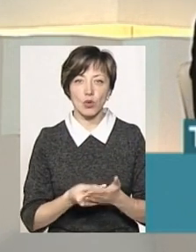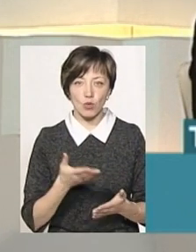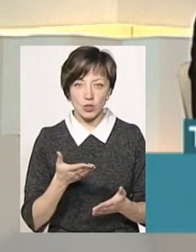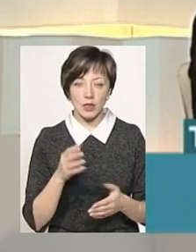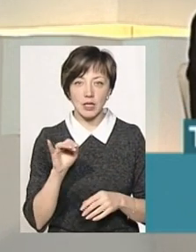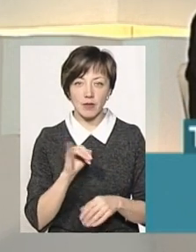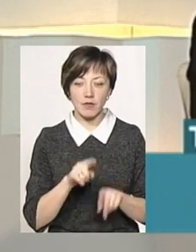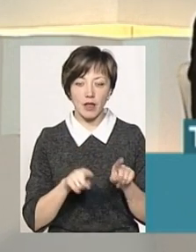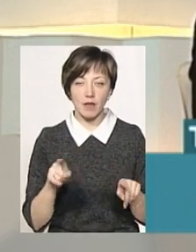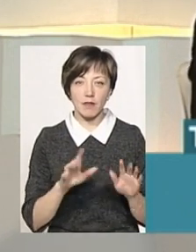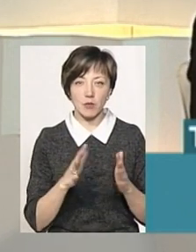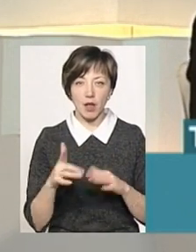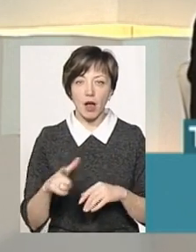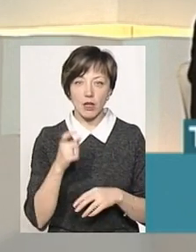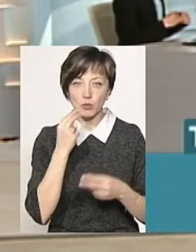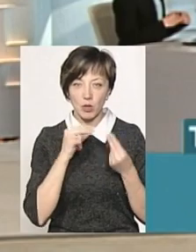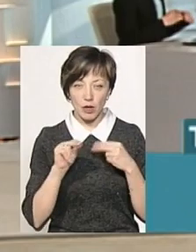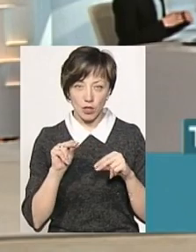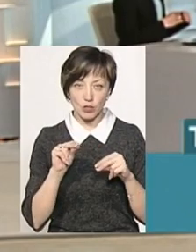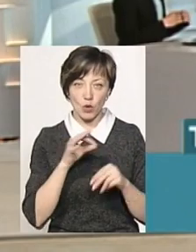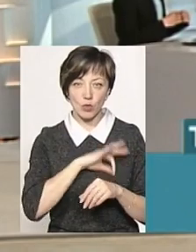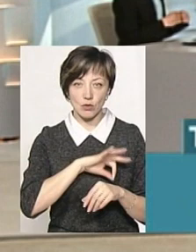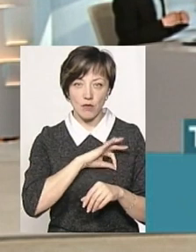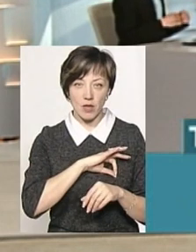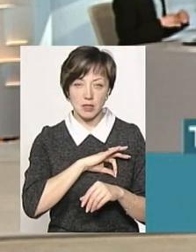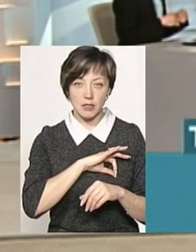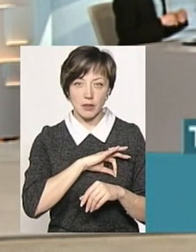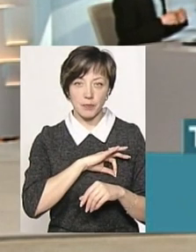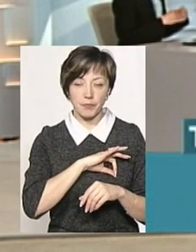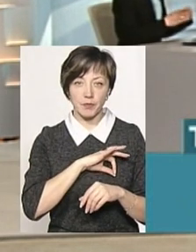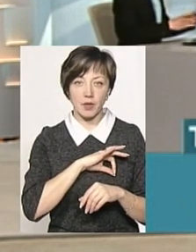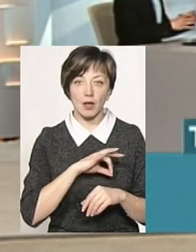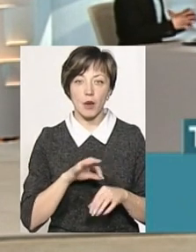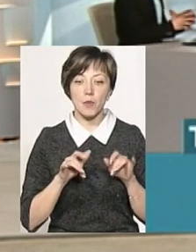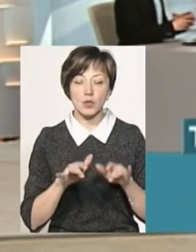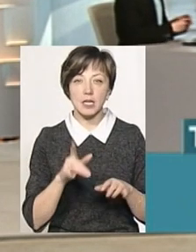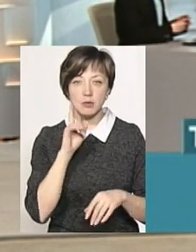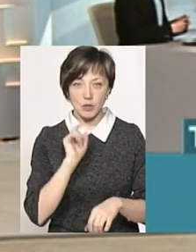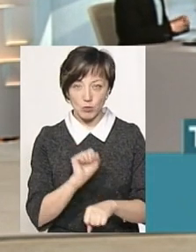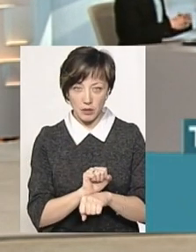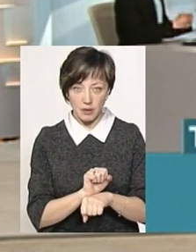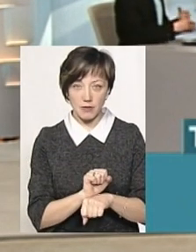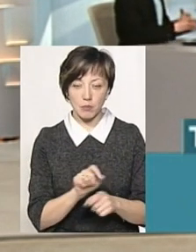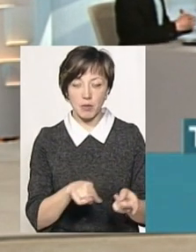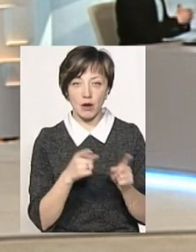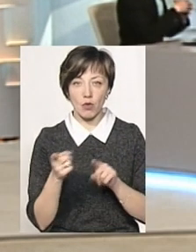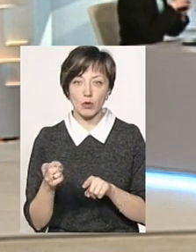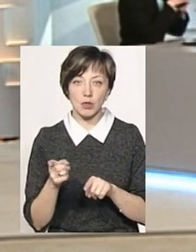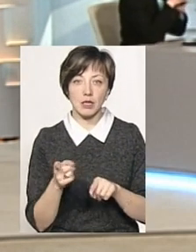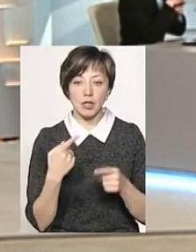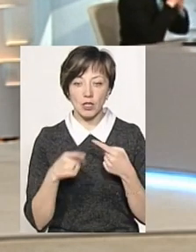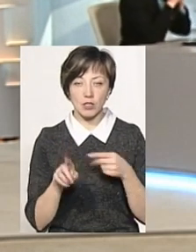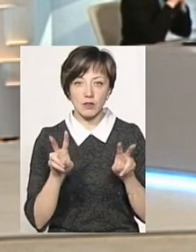здорожчали, так, і в деяких випадках газом краще користуватися. Тобто, процес призупинився з переходу на